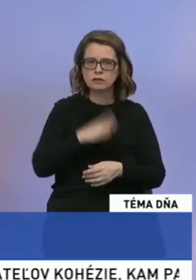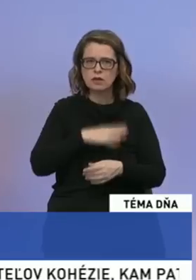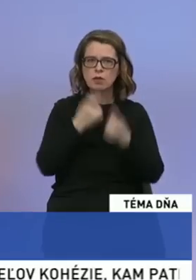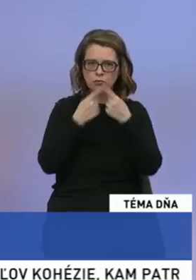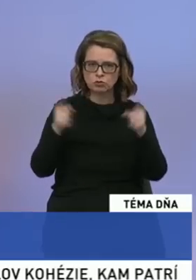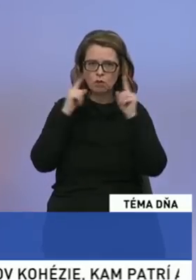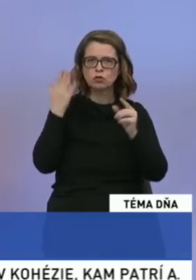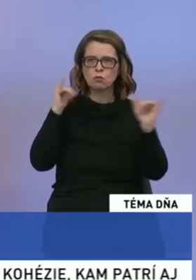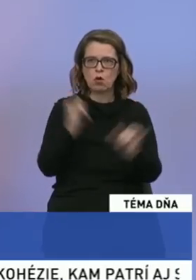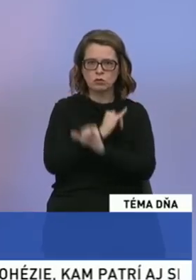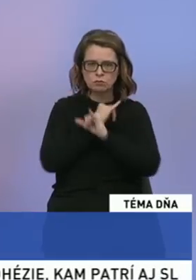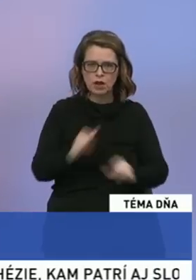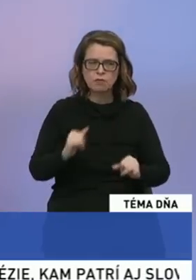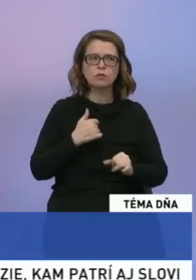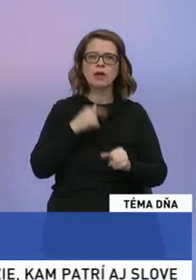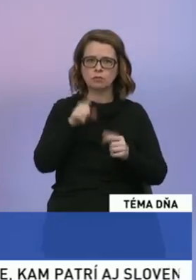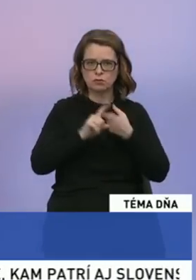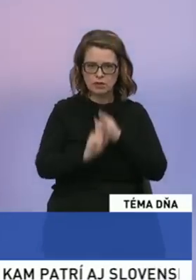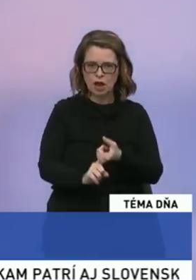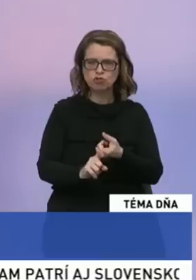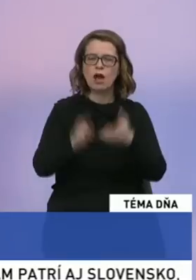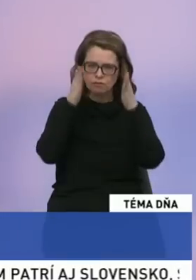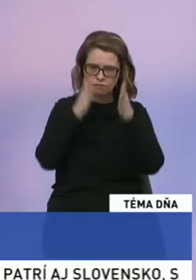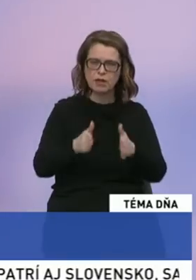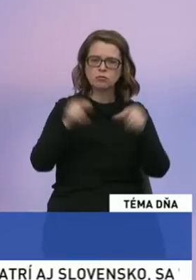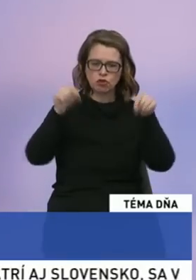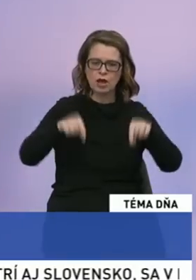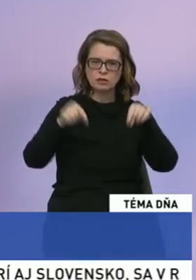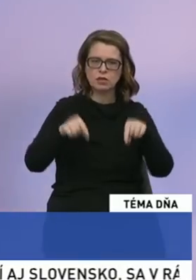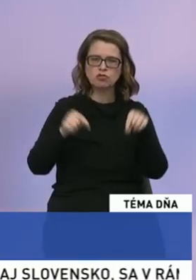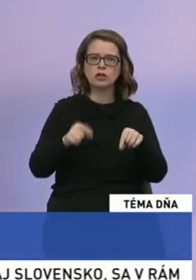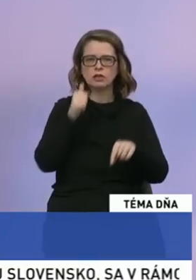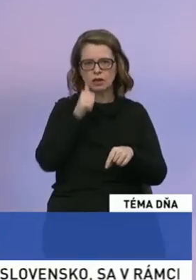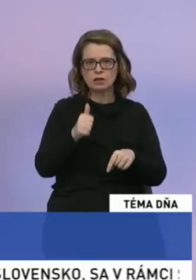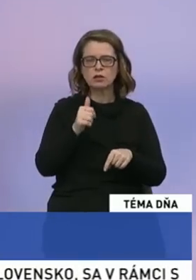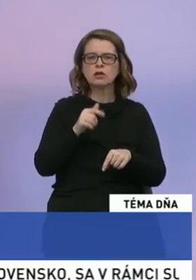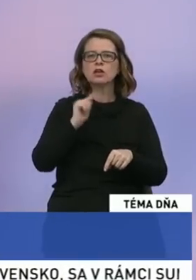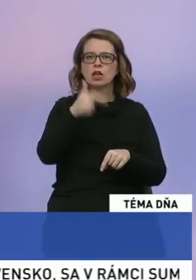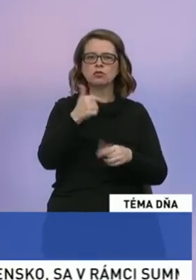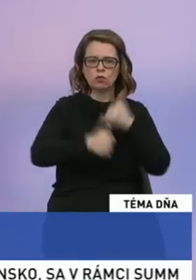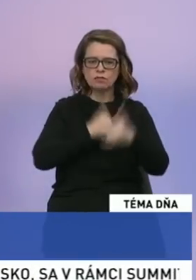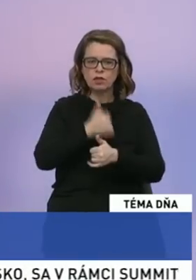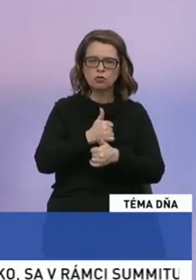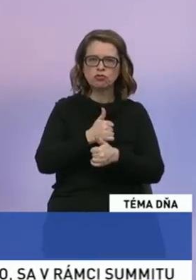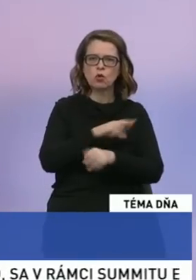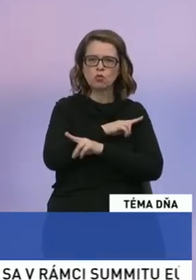Slovensko bolo spravodlivé. Záleží nám na tom. A vedím, že aj dnešný deň, kde je druhé výročie,